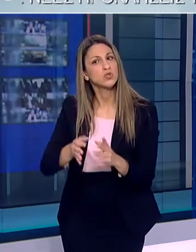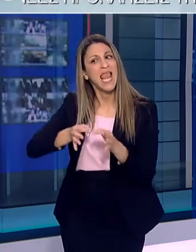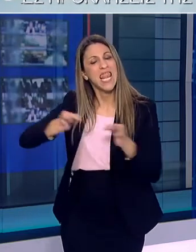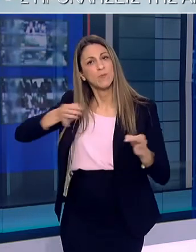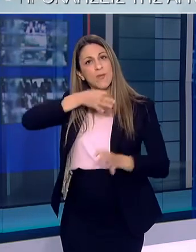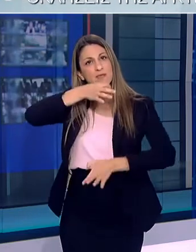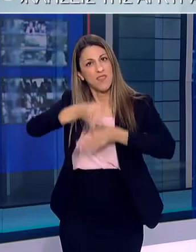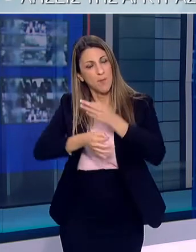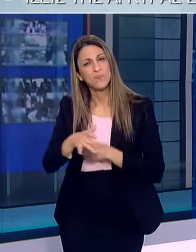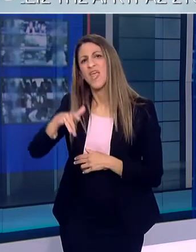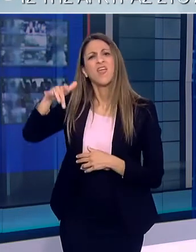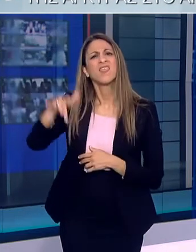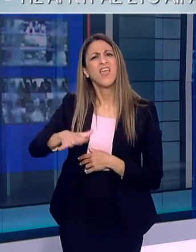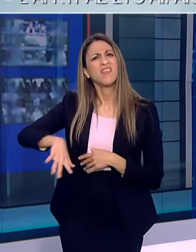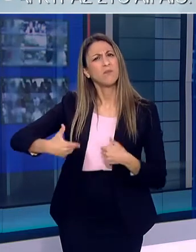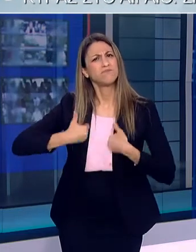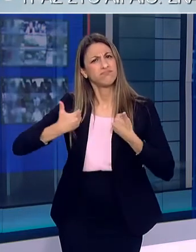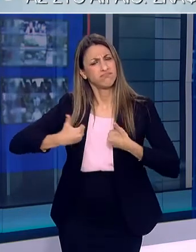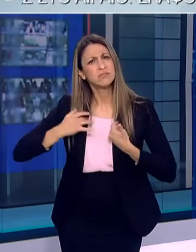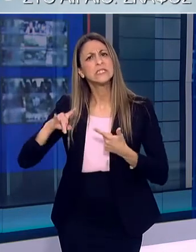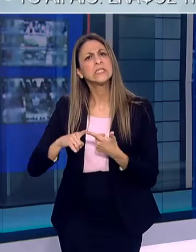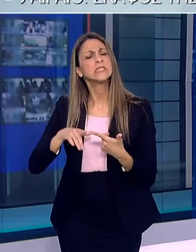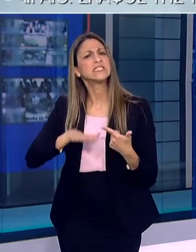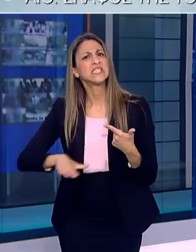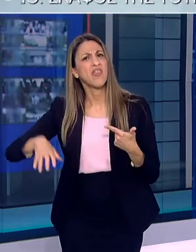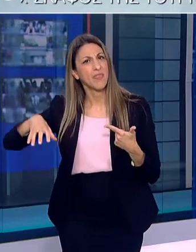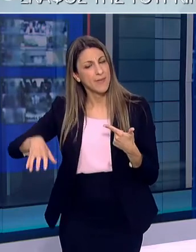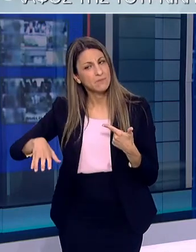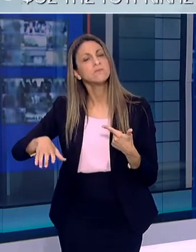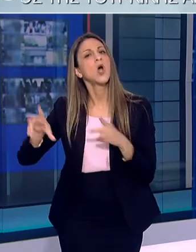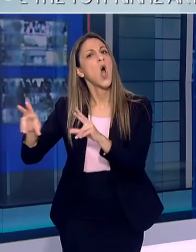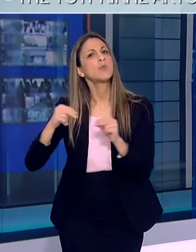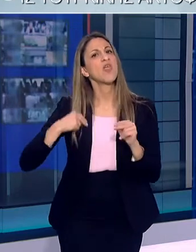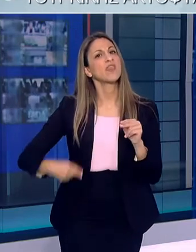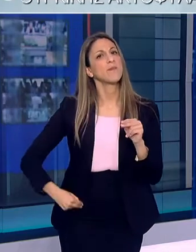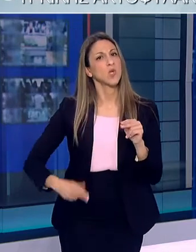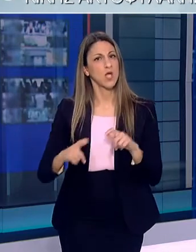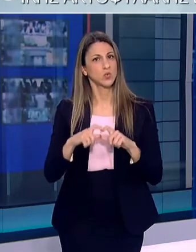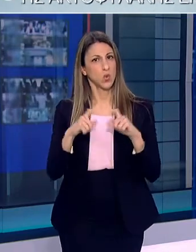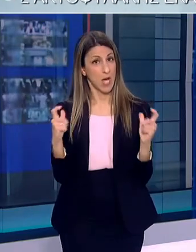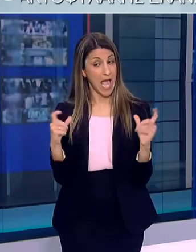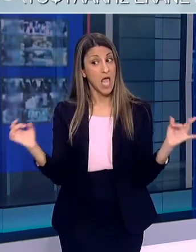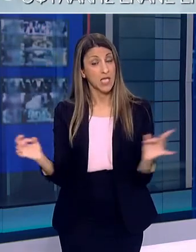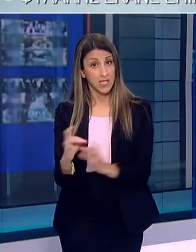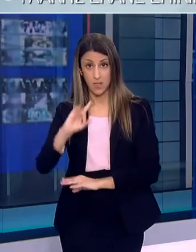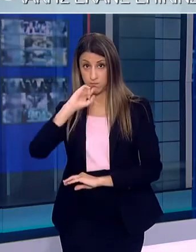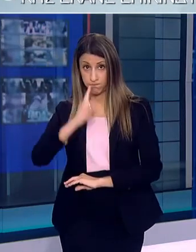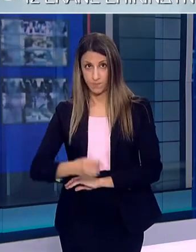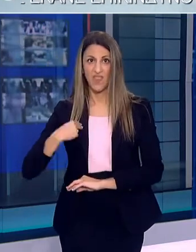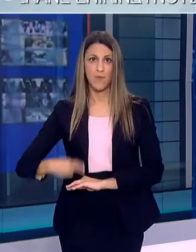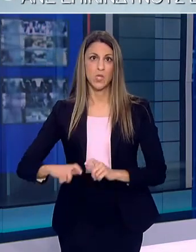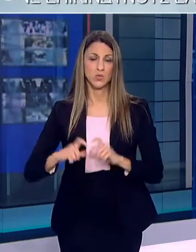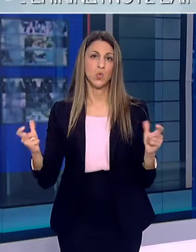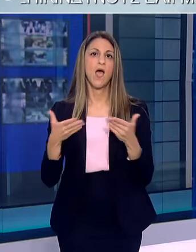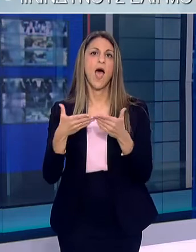απασχόλησης παιδιών η παιδική, η βρεφική και η βρεφονηπιακή σταθμή θα ακολουθήσουν την εξέλιξη των δημοτικών σχολείων εφόσον αυτά ανοίξουν στις αρχές Ιουνίου